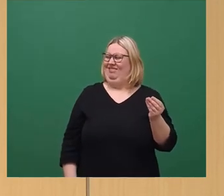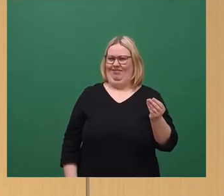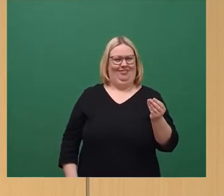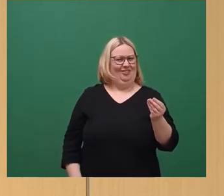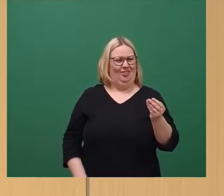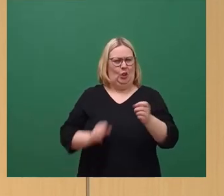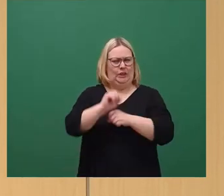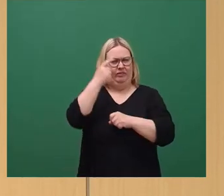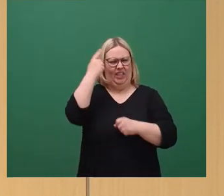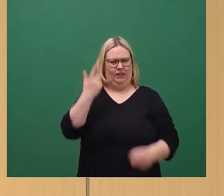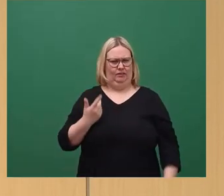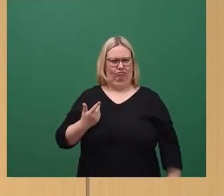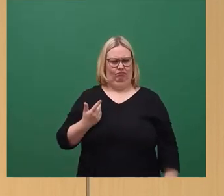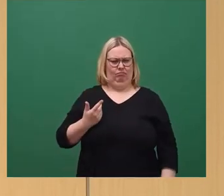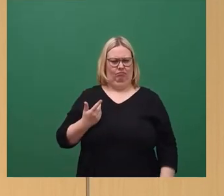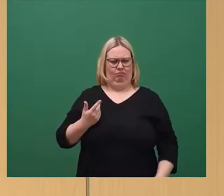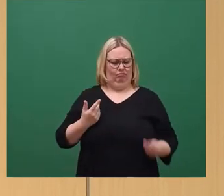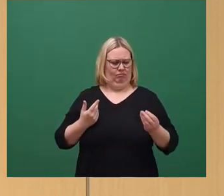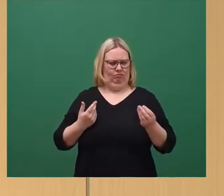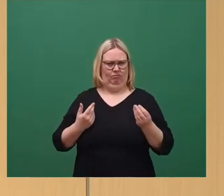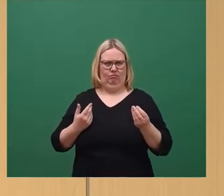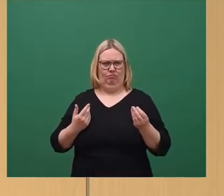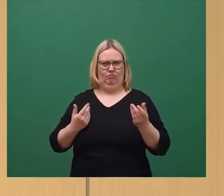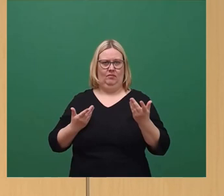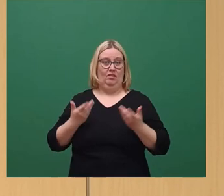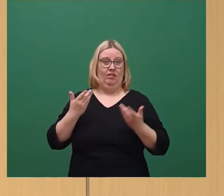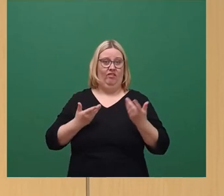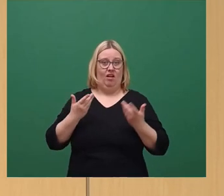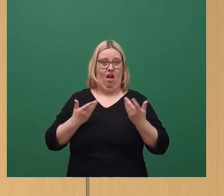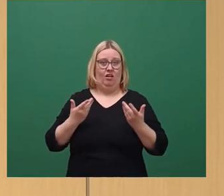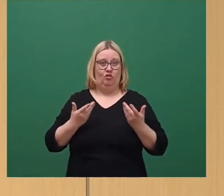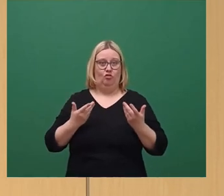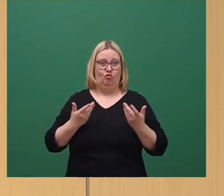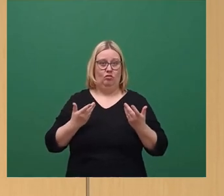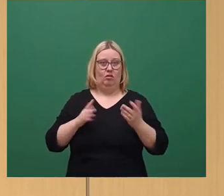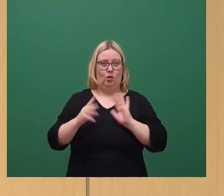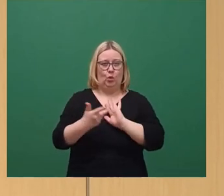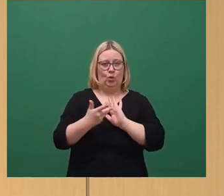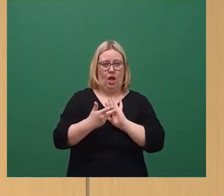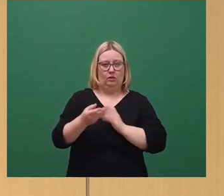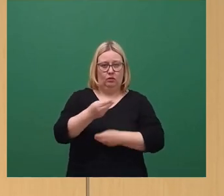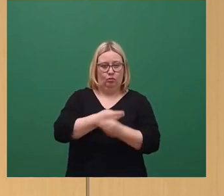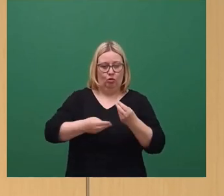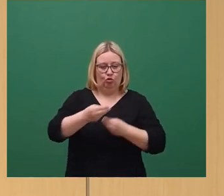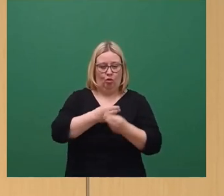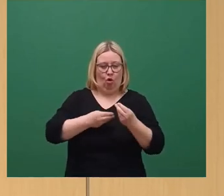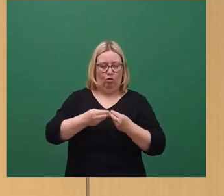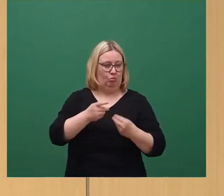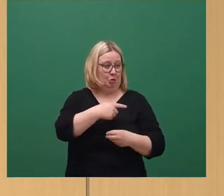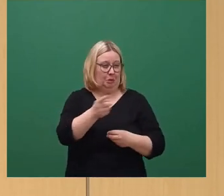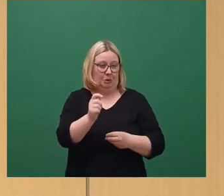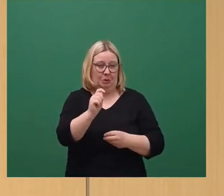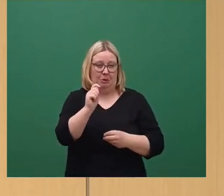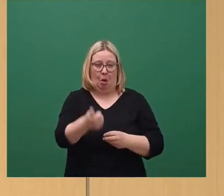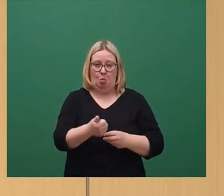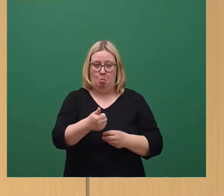Und da muss man sich schon die Frage stellen, ob es vielleicht irrsinnig ist, über ein Gutachten zu reden, was kaum einer, beziehungsweise nur sehr,